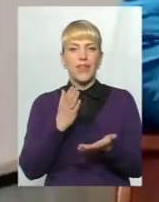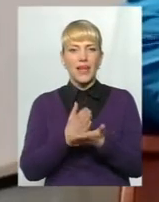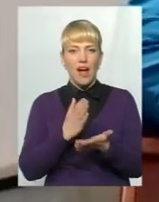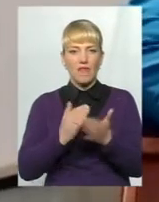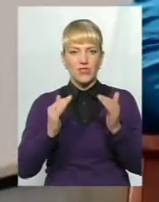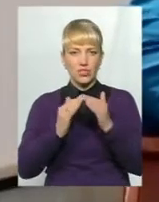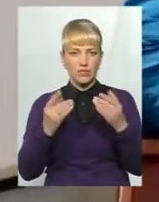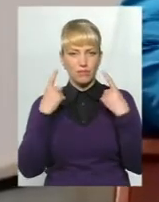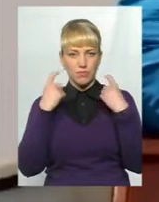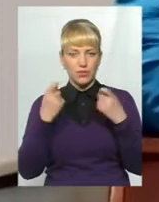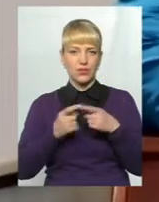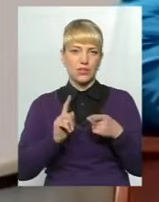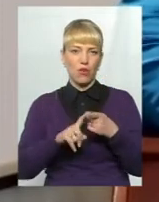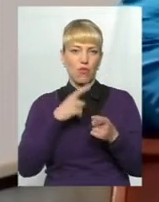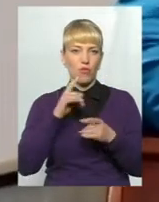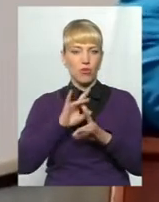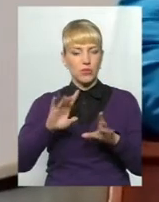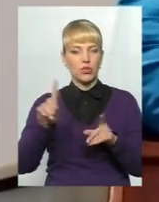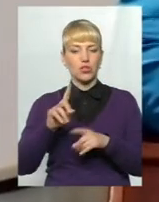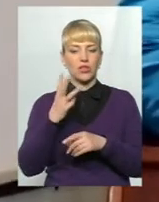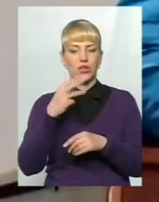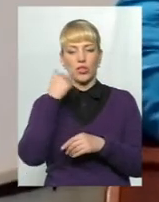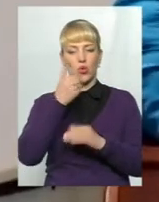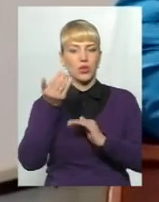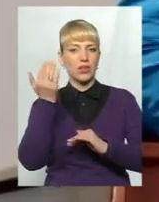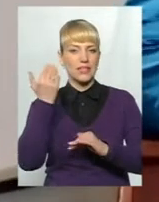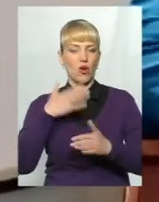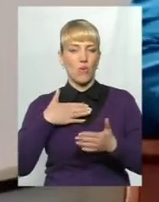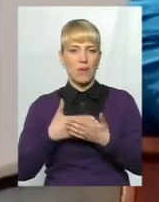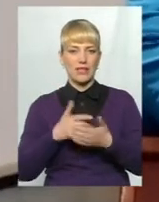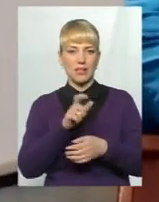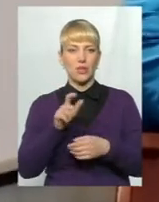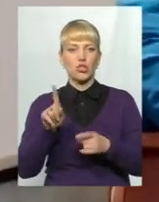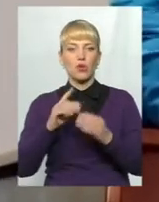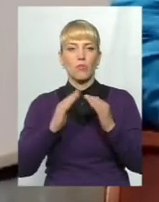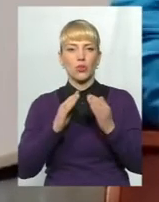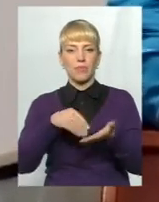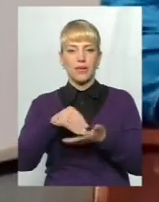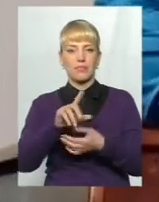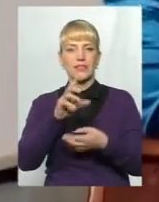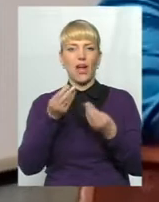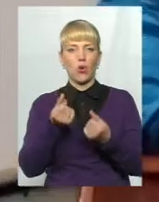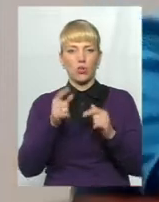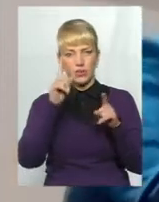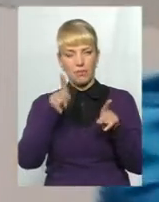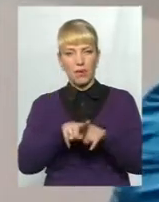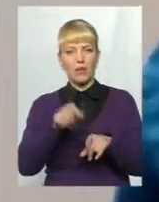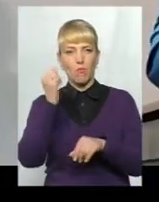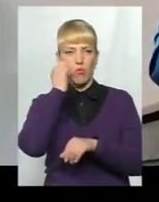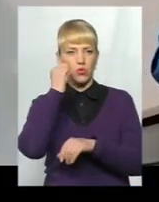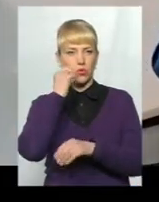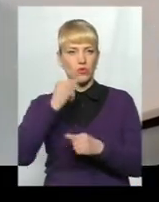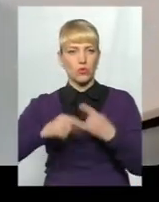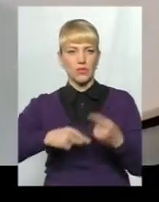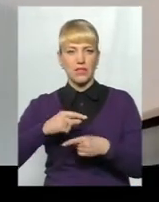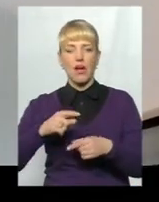Яків Цуглевич пояснив ще три роки тому громадським активістам. Мовляв, будиночок придбав за кошти брата – московського бізнесмена. В